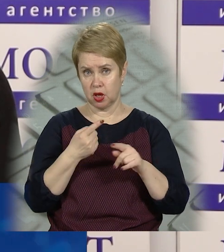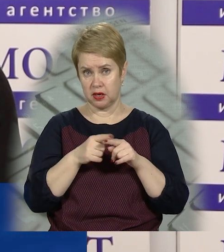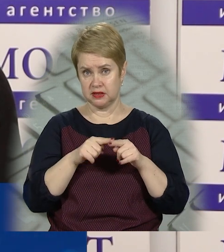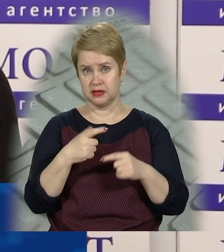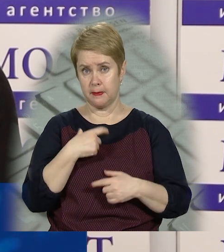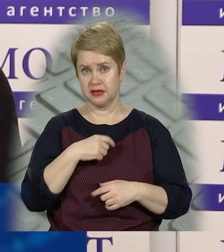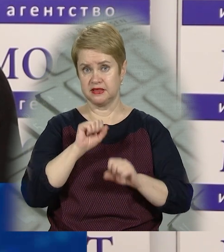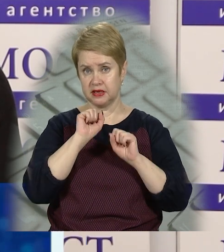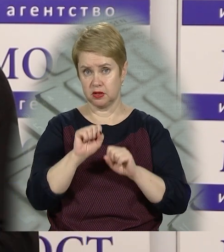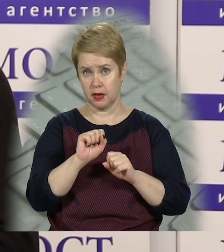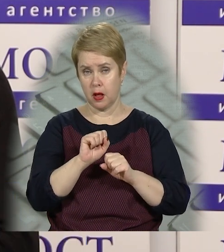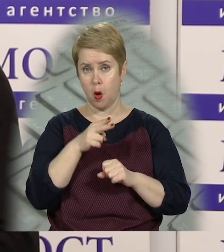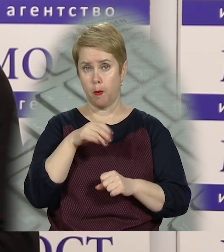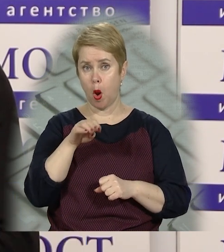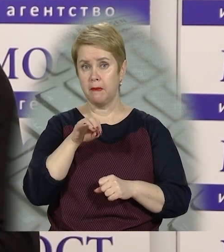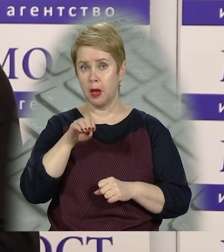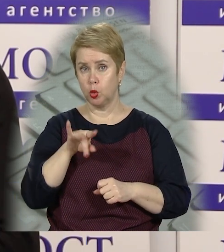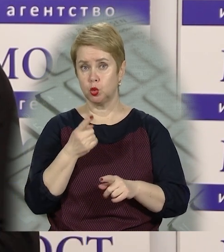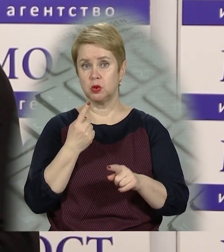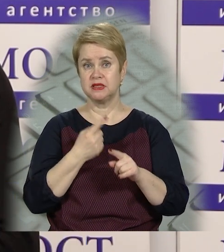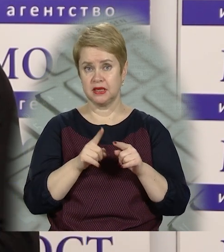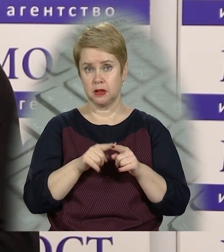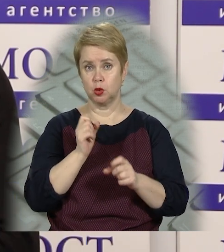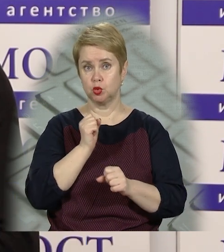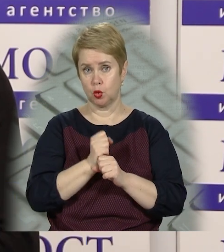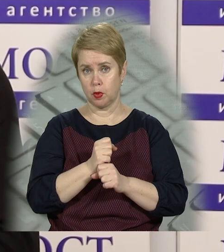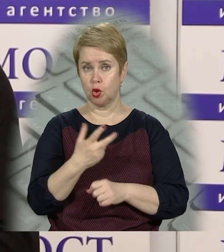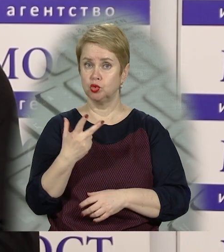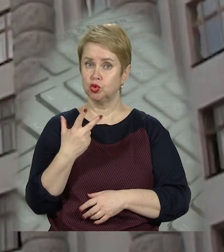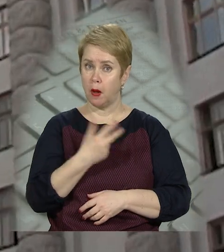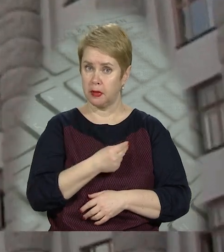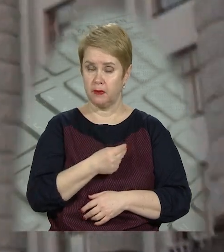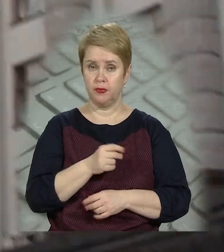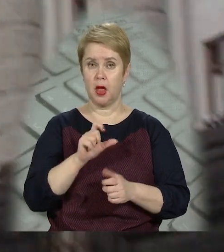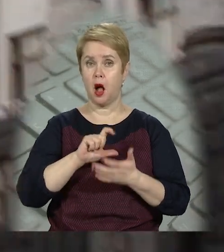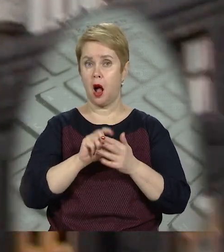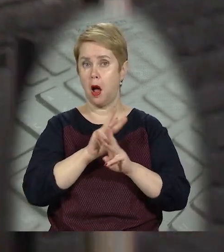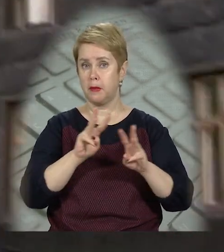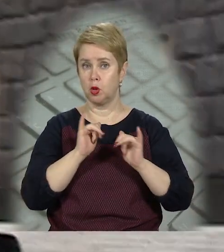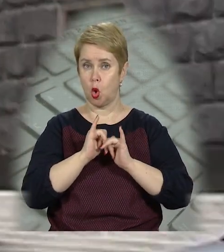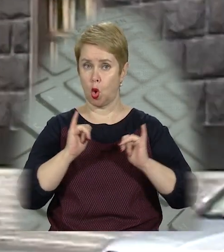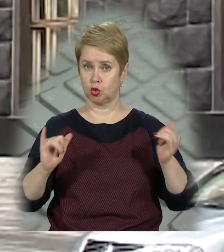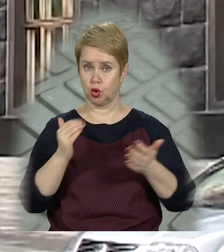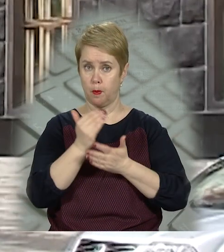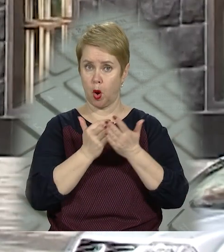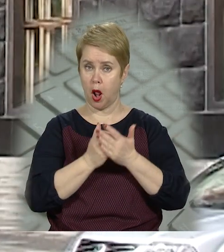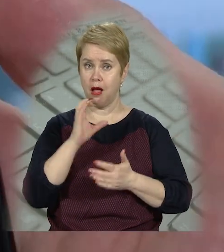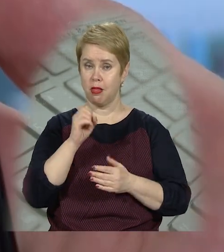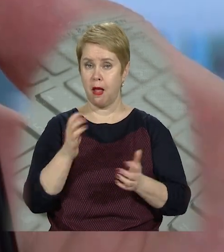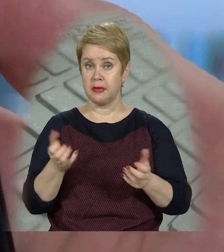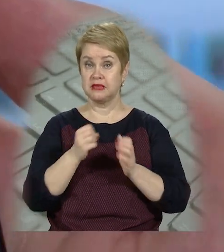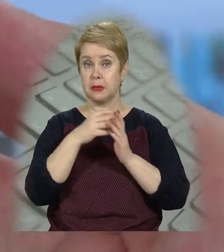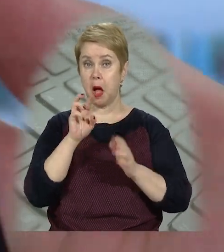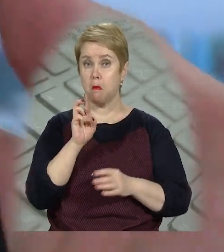вчує нам себе захистити від поліоміеліту – це зробити щеплення. Кабмін у свою чергу розширив програму єпідтримки. З